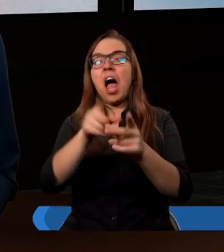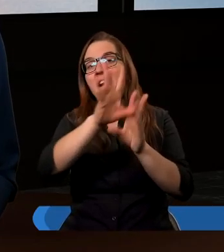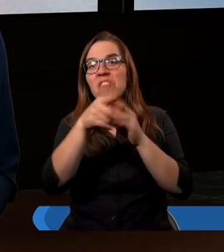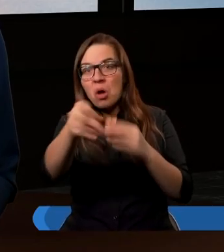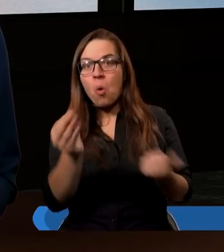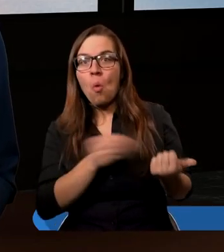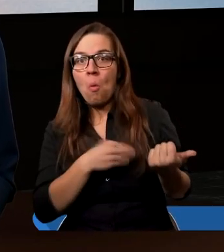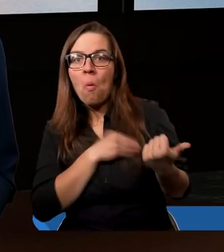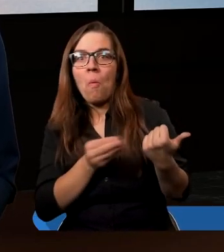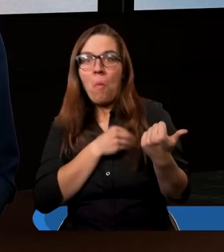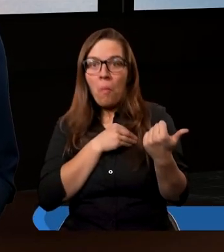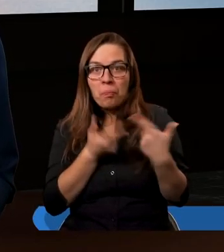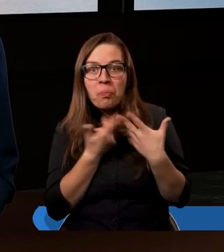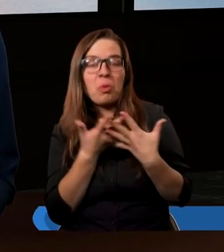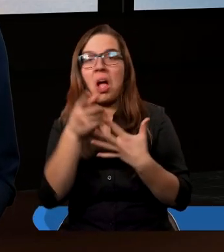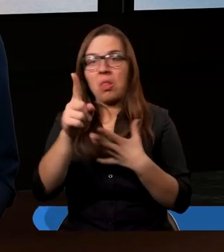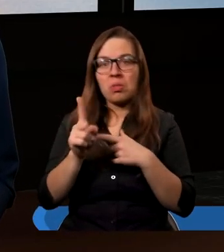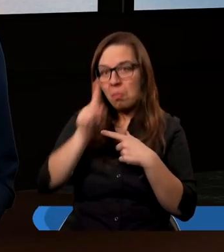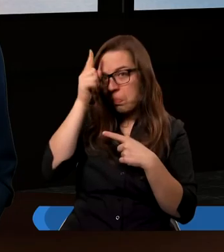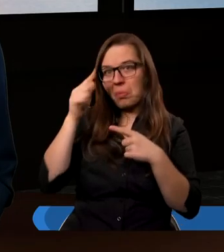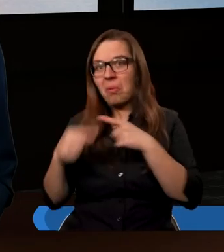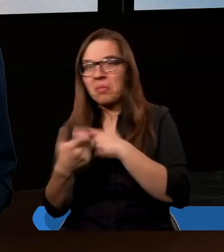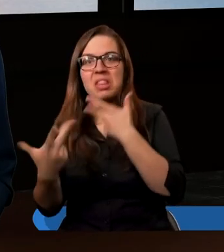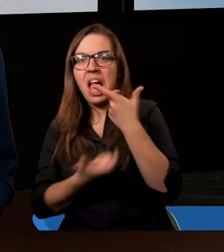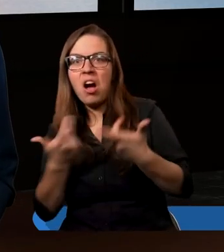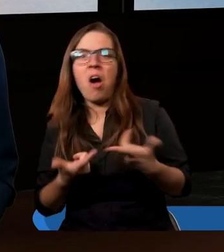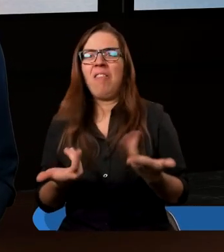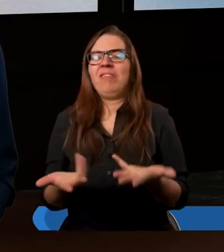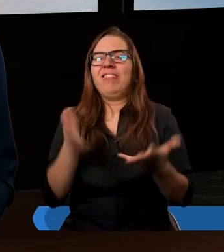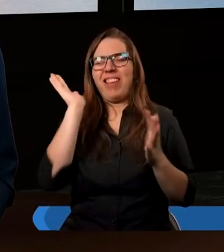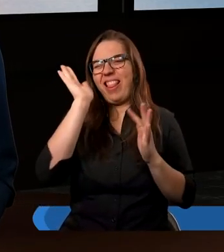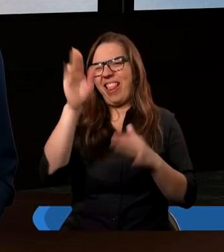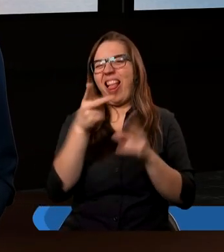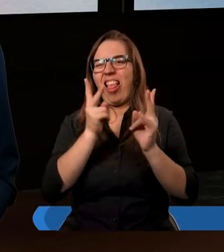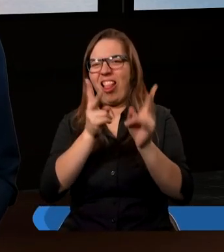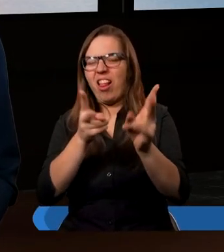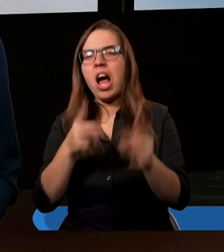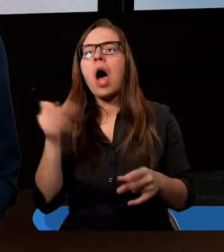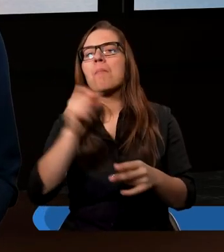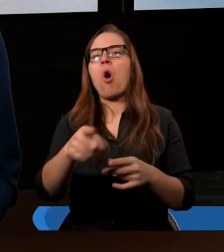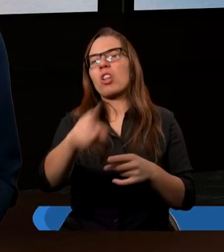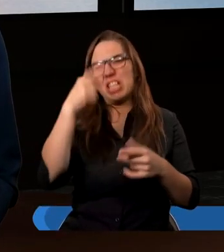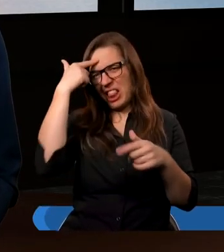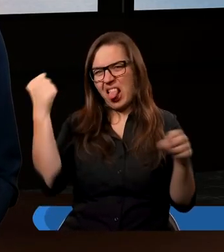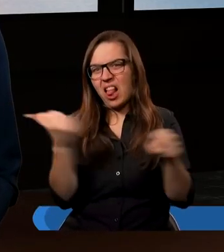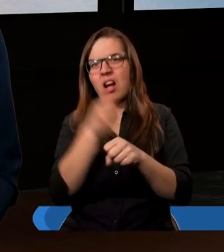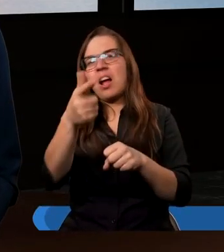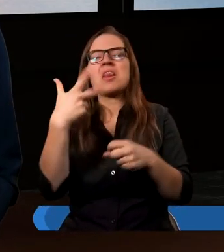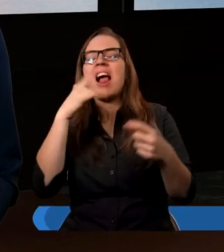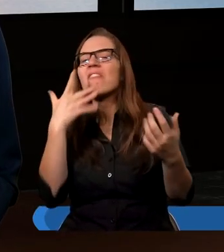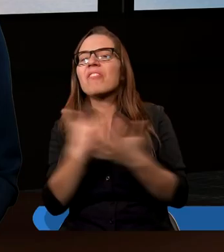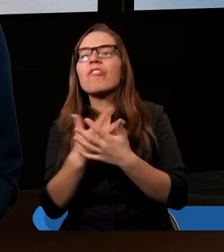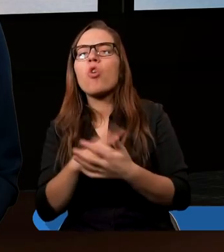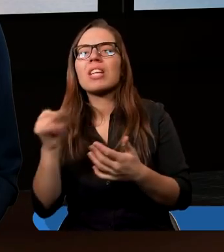nie jesteś sprytna, nie jesteś wręcz inteligentna, no bo trzeba skorzystać z okazji, skoro okazje są. I to jest wszystko niestety dlatego, że